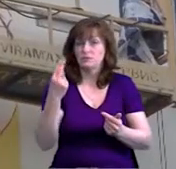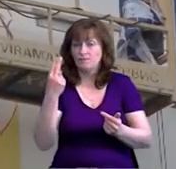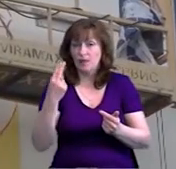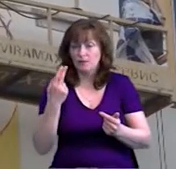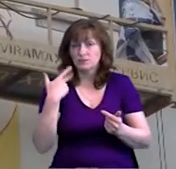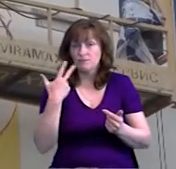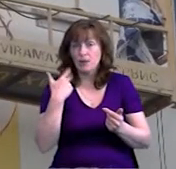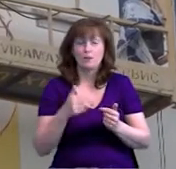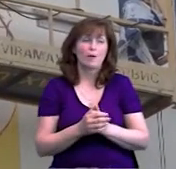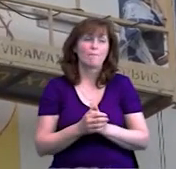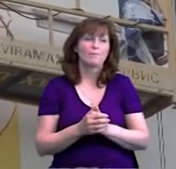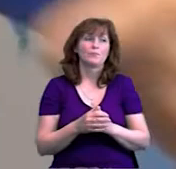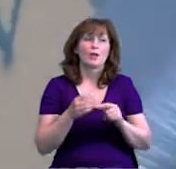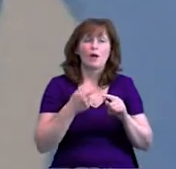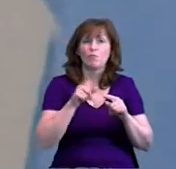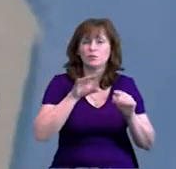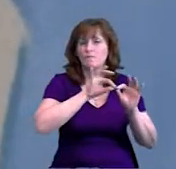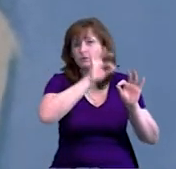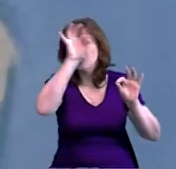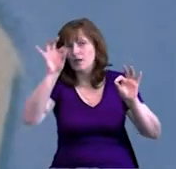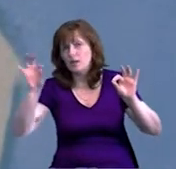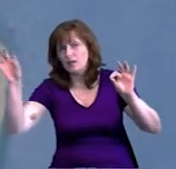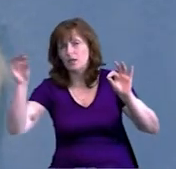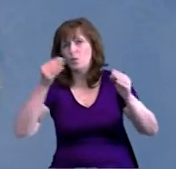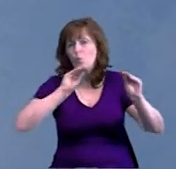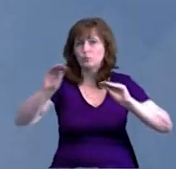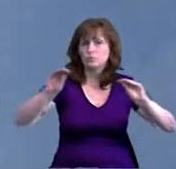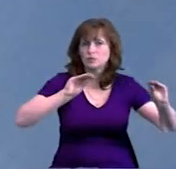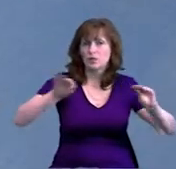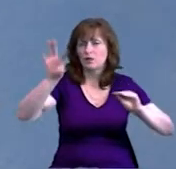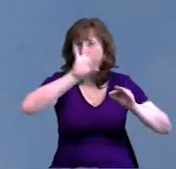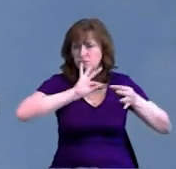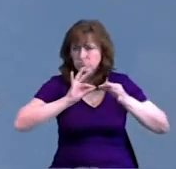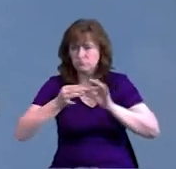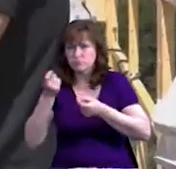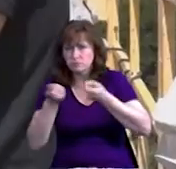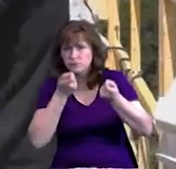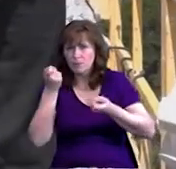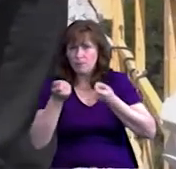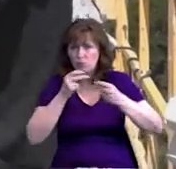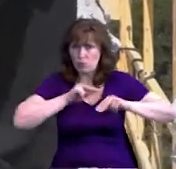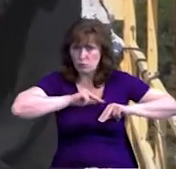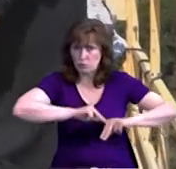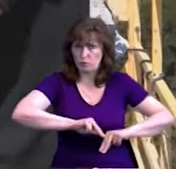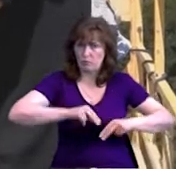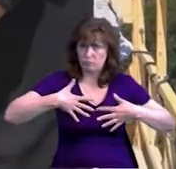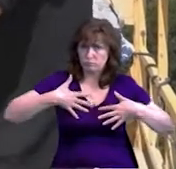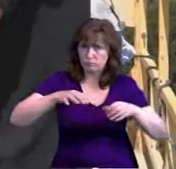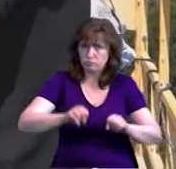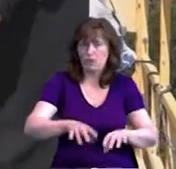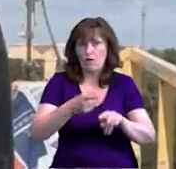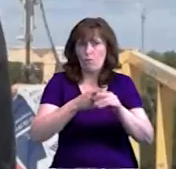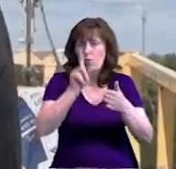прорисовки більш детальних і цих всіх ліній, узоров, які більш детальні і кропотливого труда требують, будуть використовувати